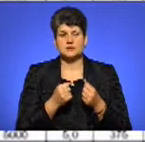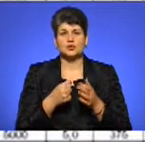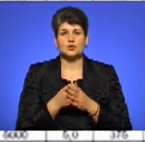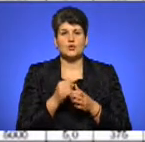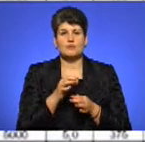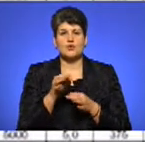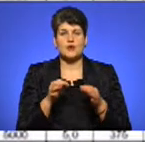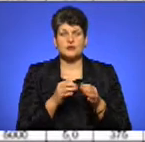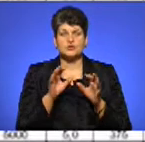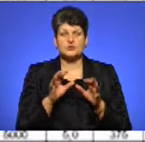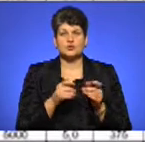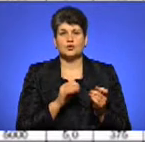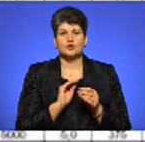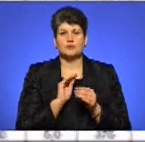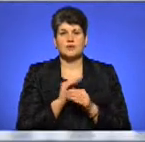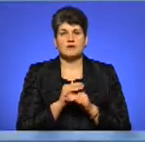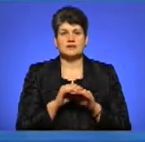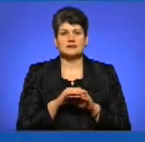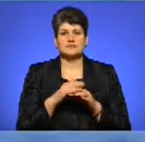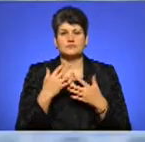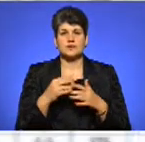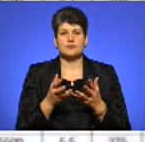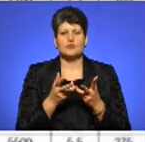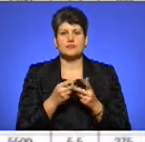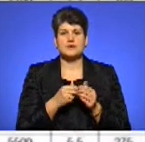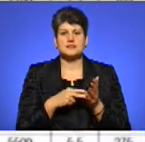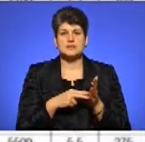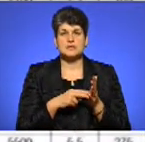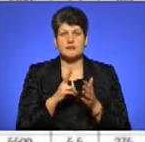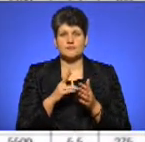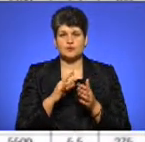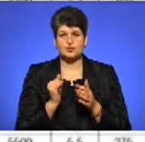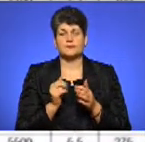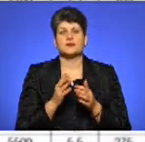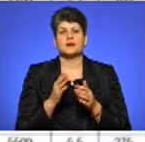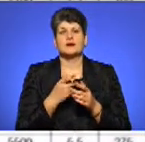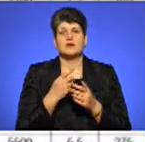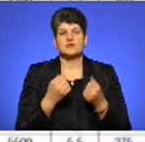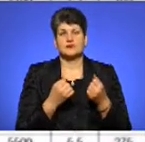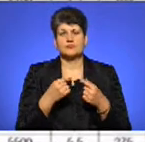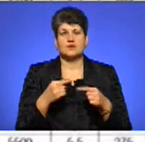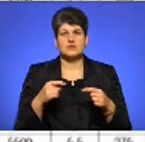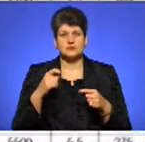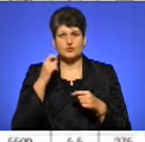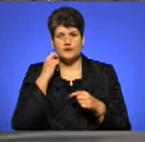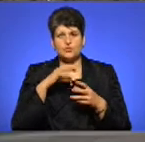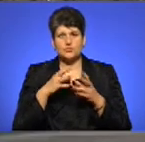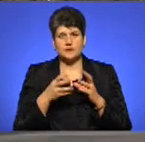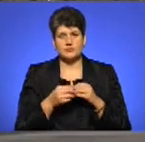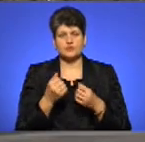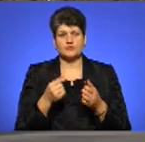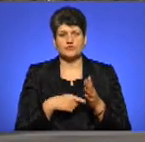закону також додали таблиці, в яких вже розрахували ставку акцизного податку для автівок різного віку та об'єму двигуна.